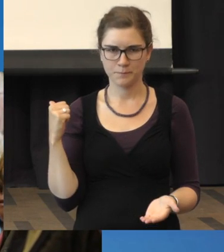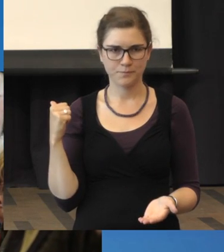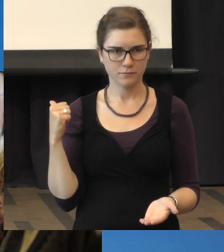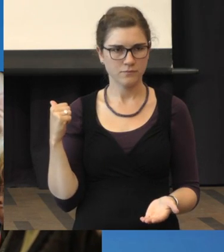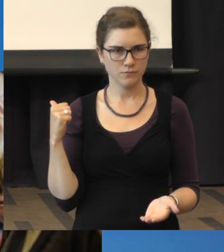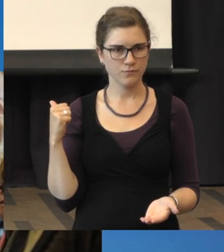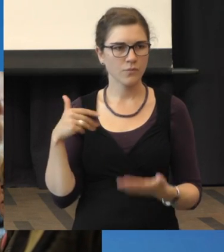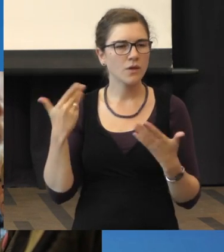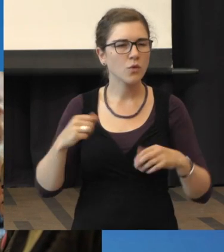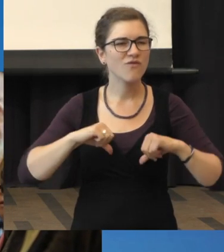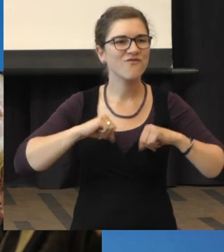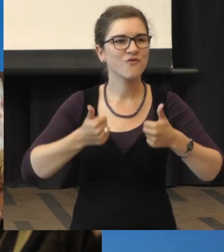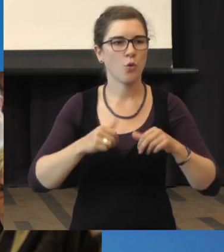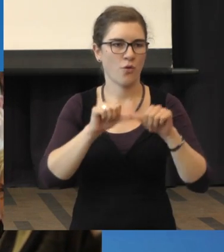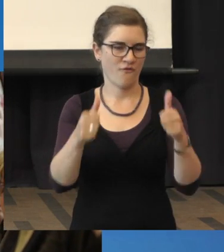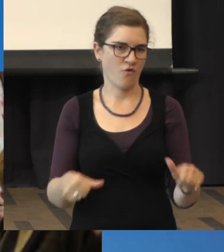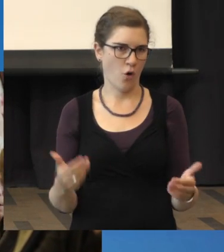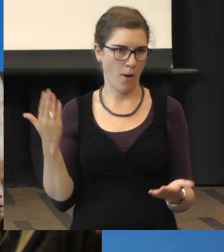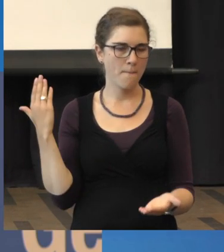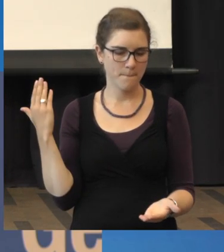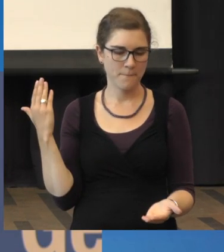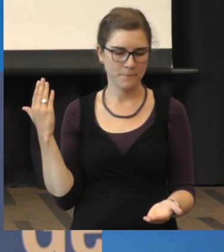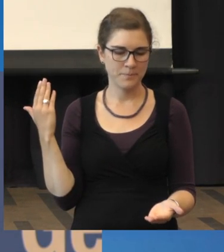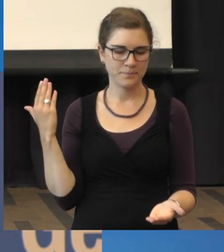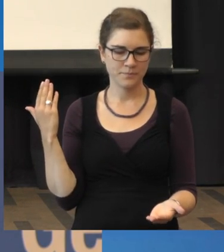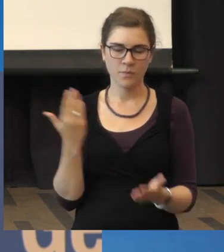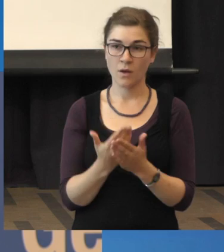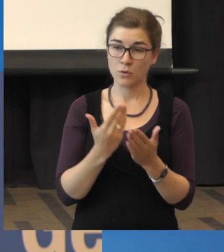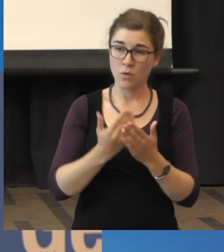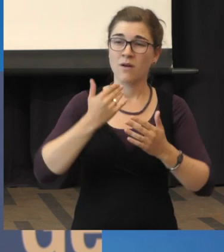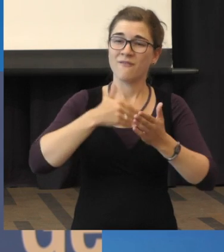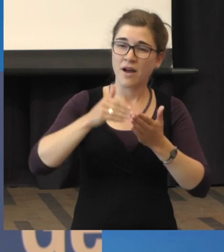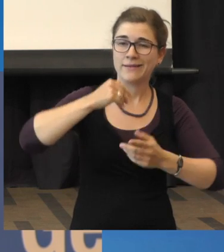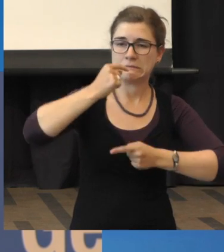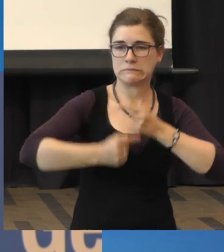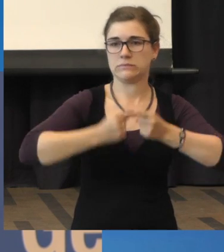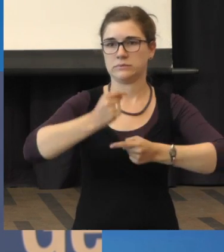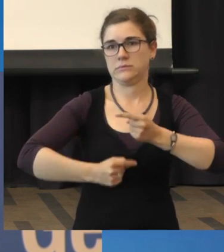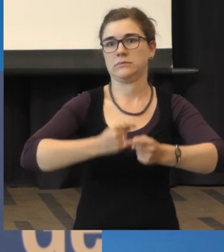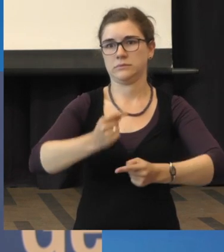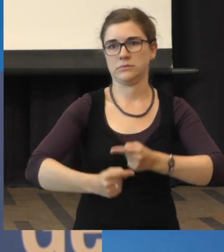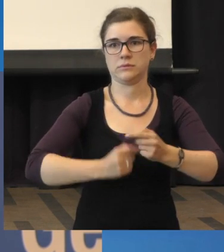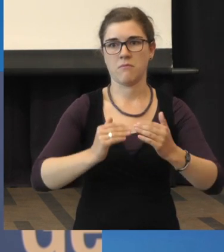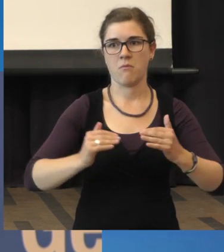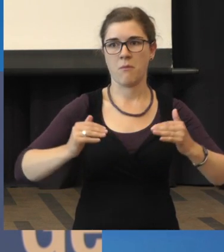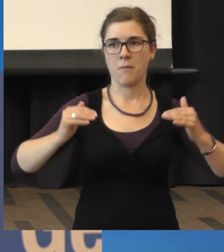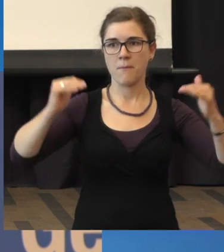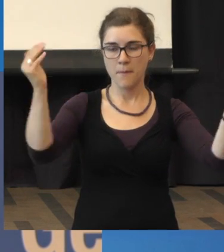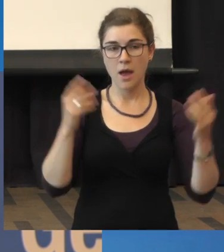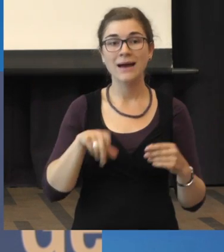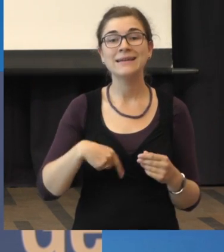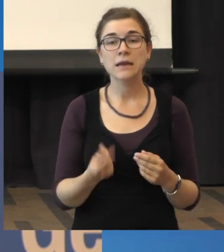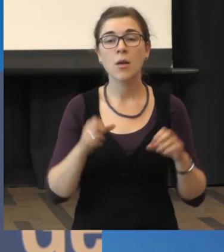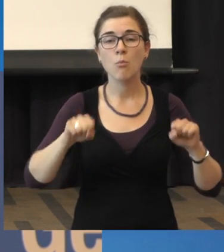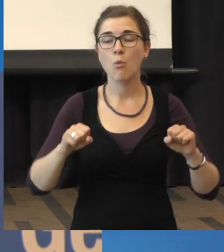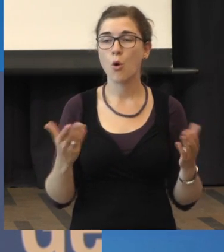Das sind die Frühformen. Und wenn das nun jetzt weiter schreitet, dann kann es sein,